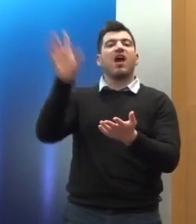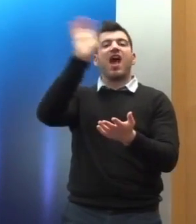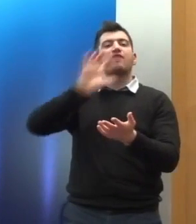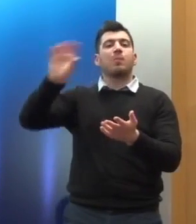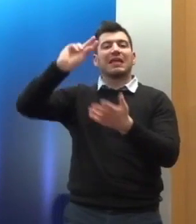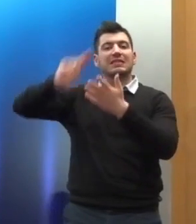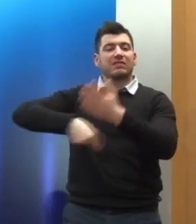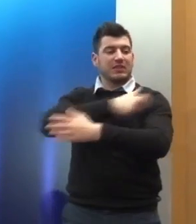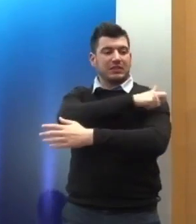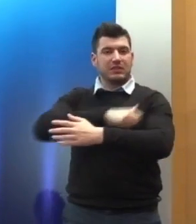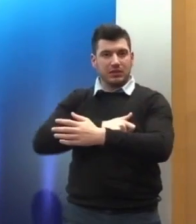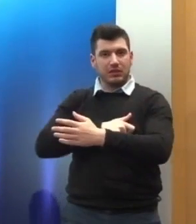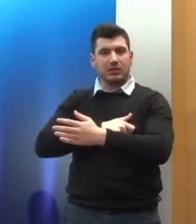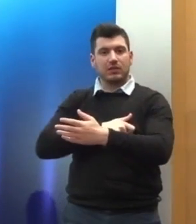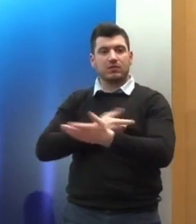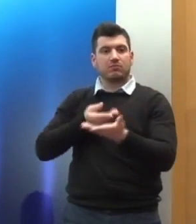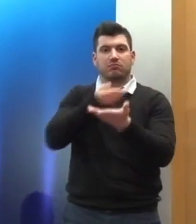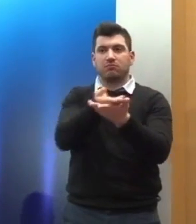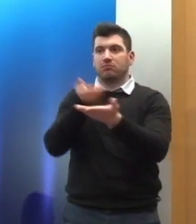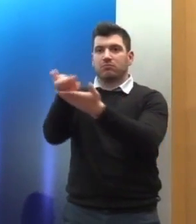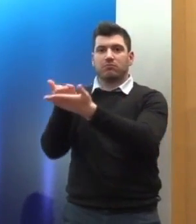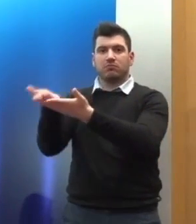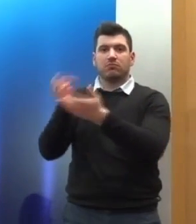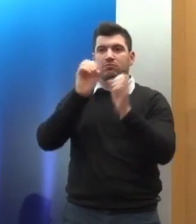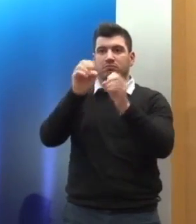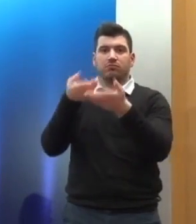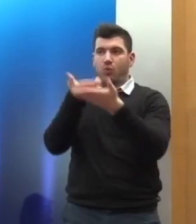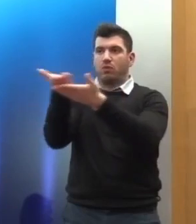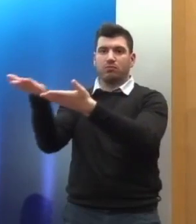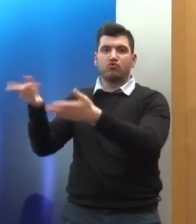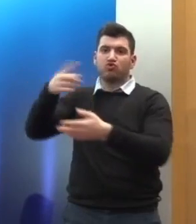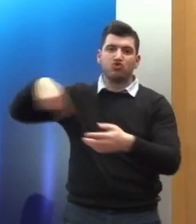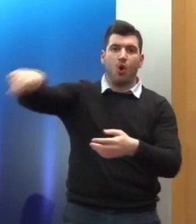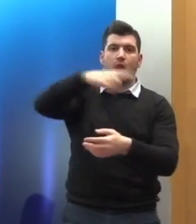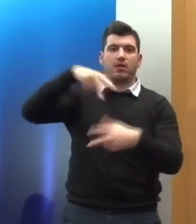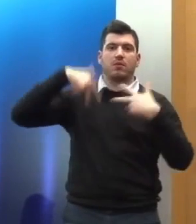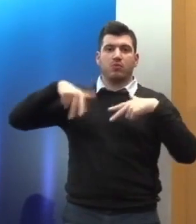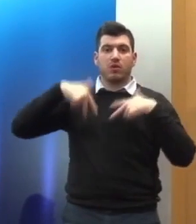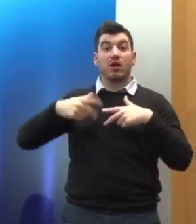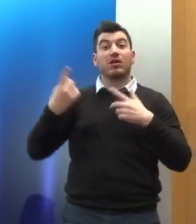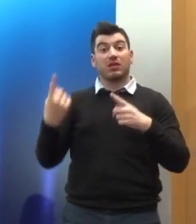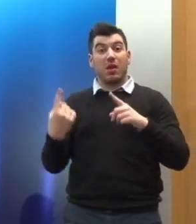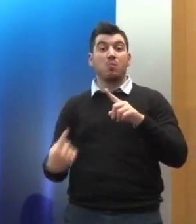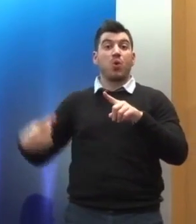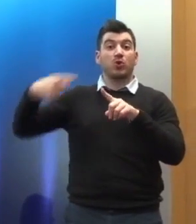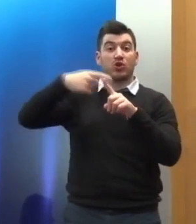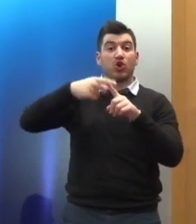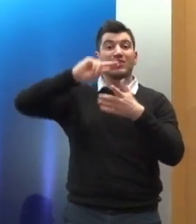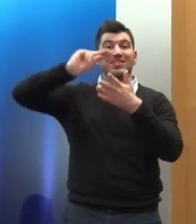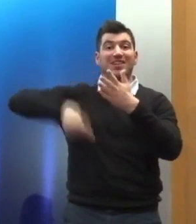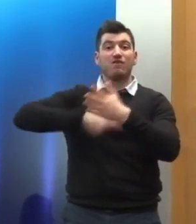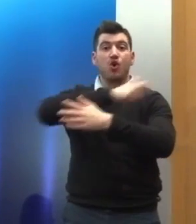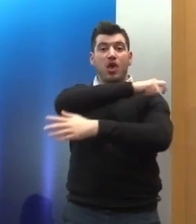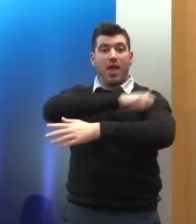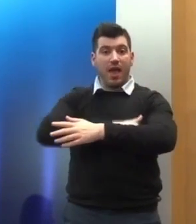Δικαιωμάτων του Ανθρώπου όπως και του πρόσθετου προερετικού πρωτοκόλου του Συμφώνου του ΟΗΕ